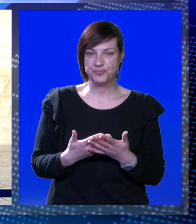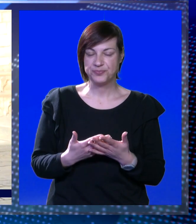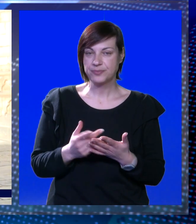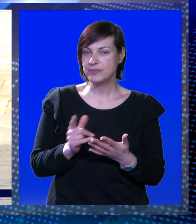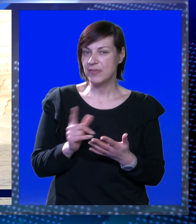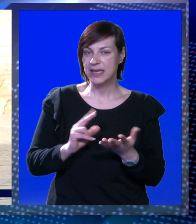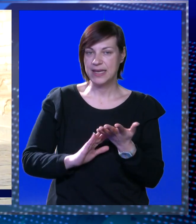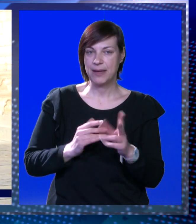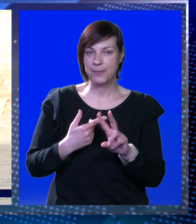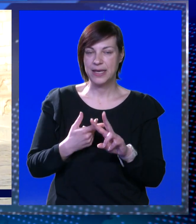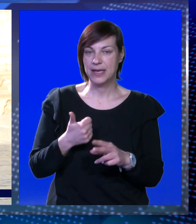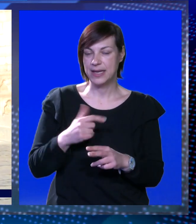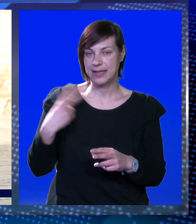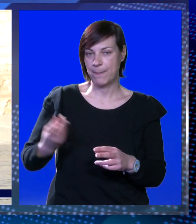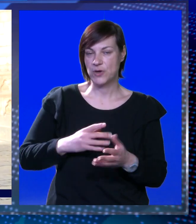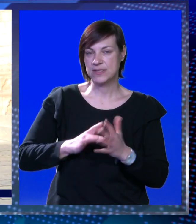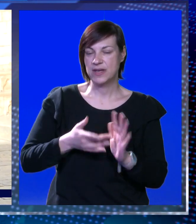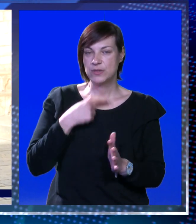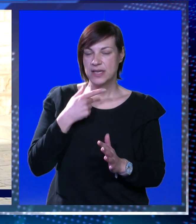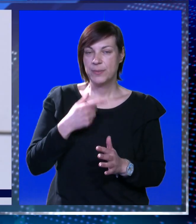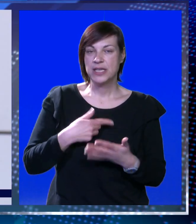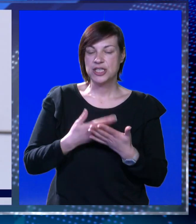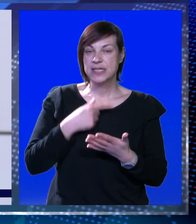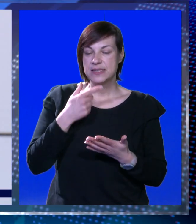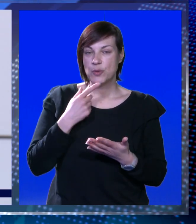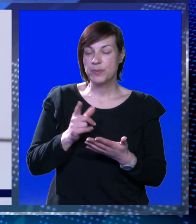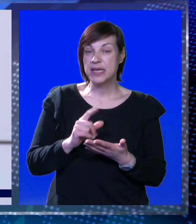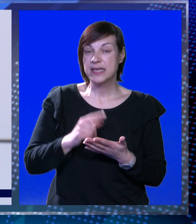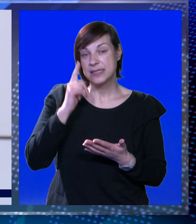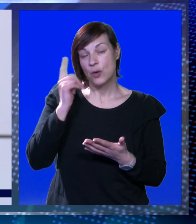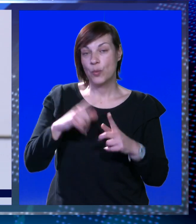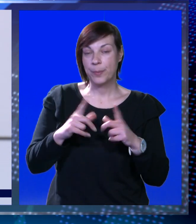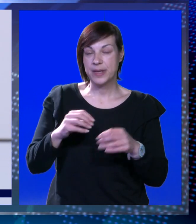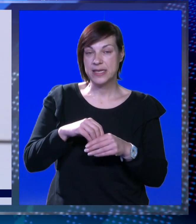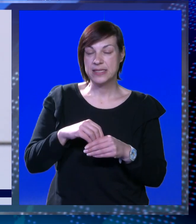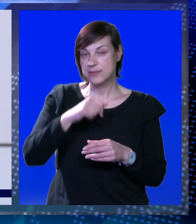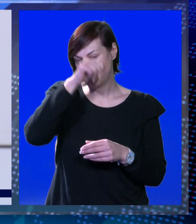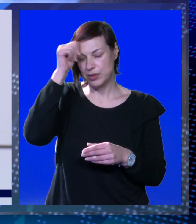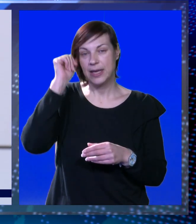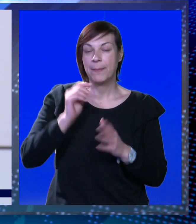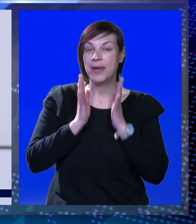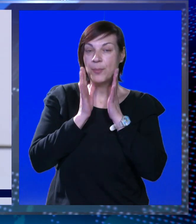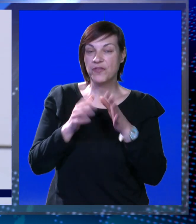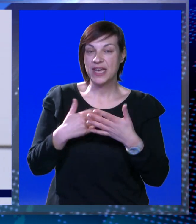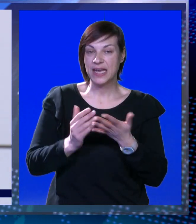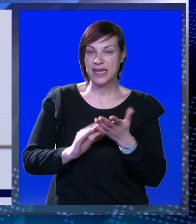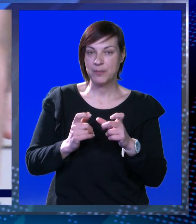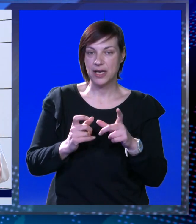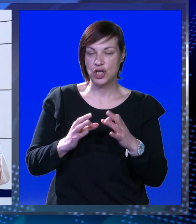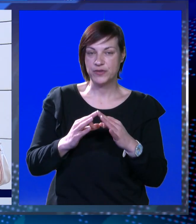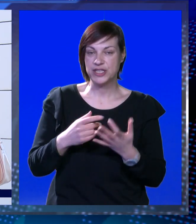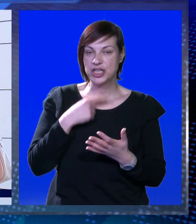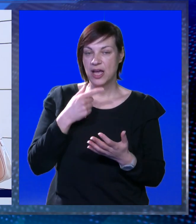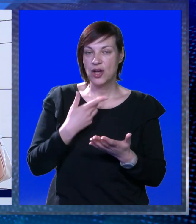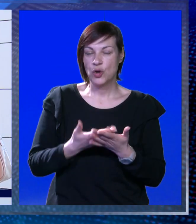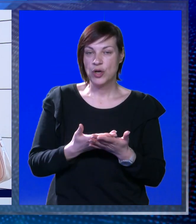No nije Mihal jedina prozvana u cijeloj priči. Spominje se u anonimnom pismu i ime sindikalnog povjerenika muzeja Darke Miloševića,